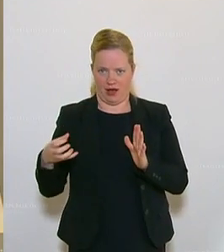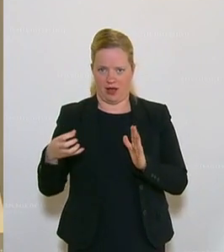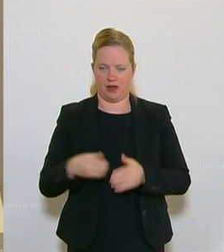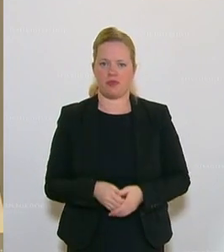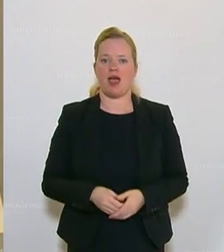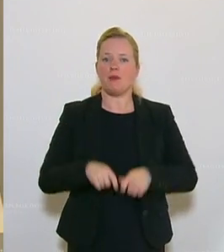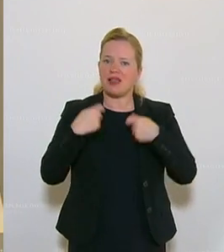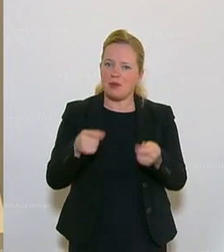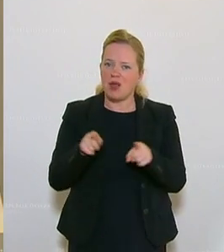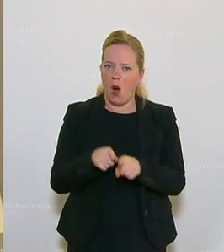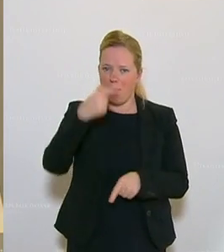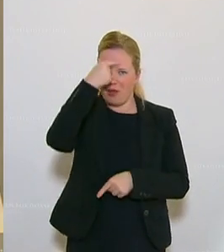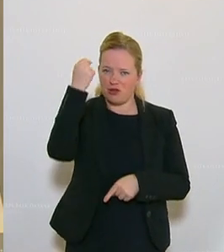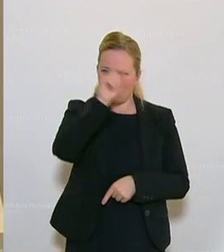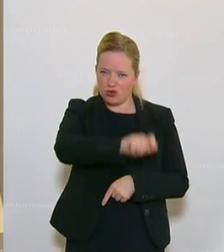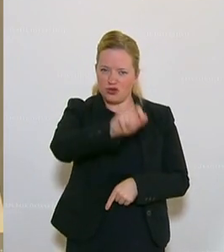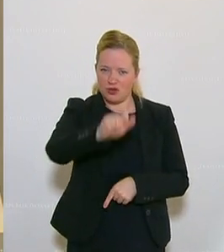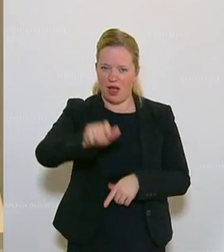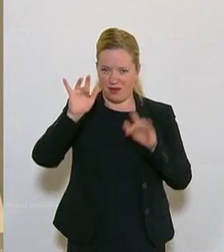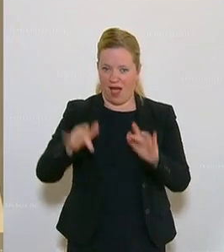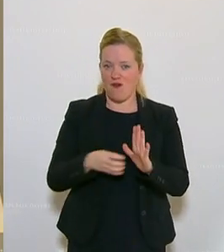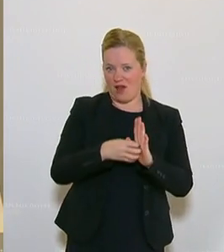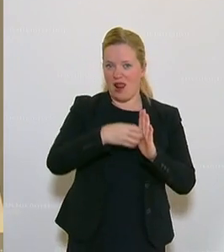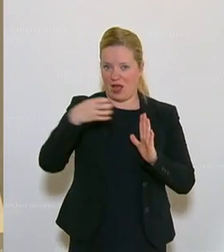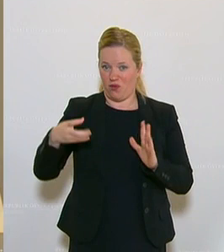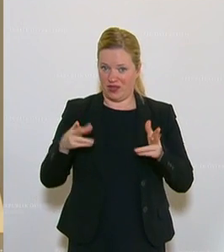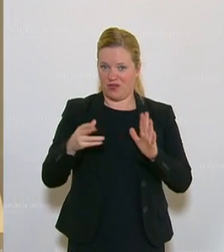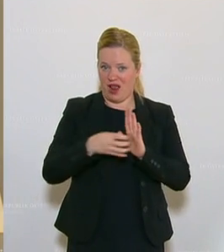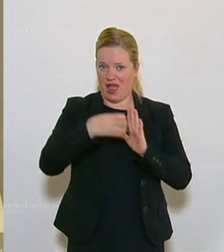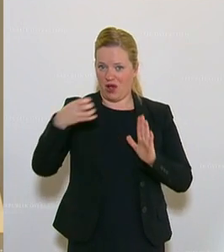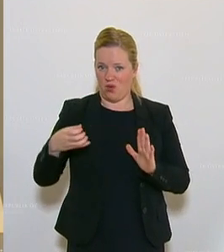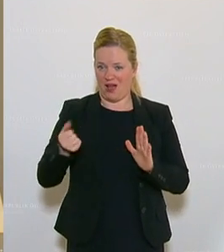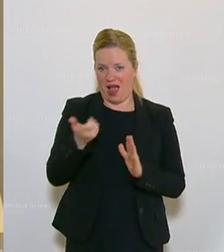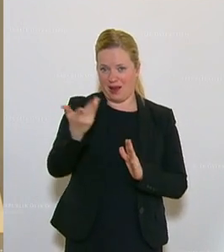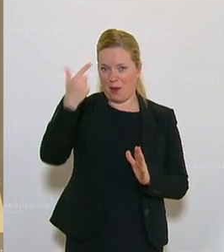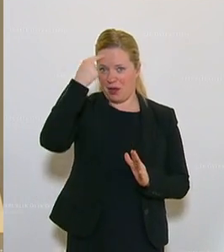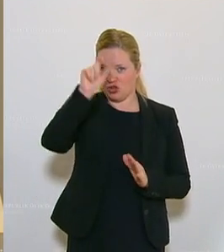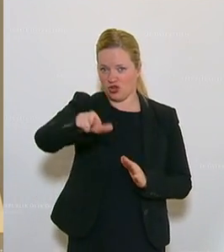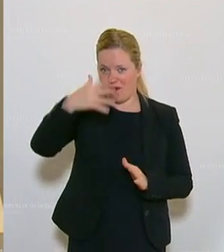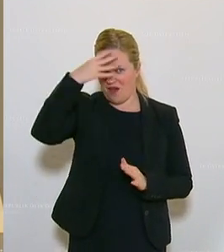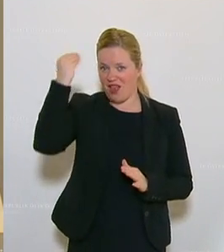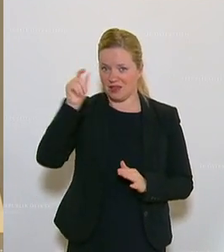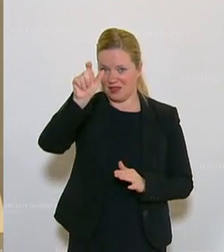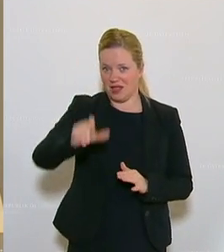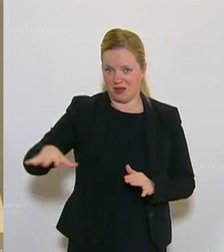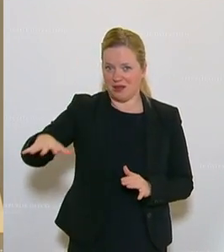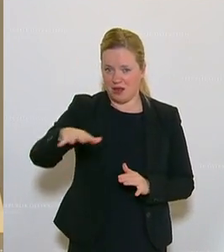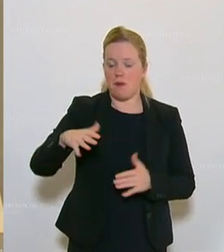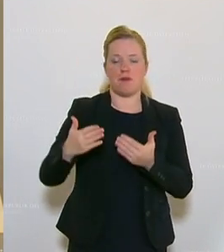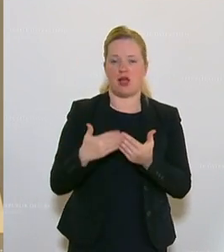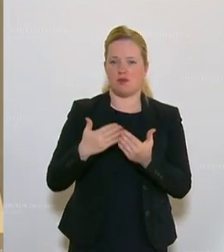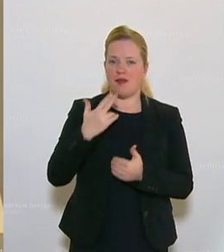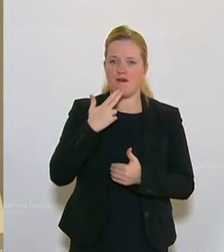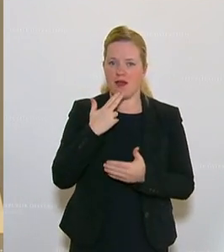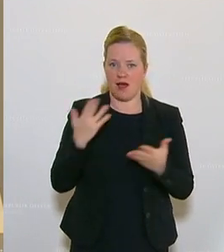Menschen, auf die bei dieser großzügigen Verlängerung der Fristen vergessen wurde. Und dazu zählen beispielsweise